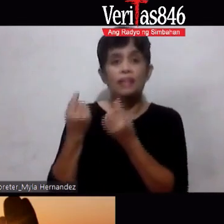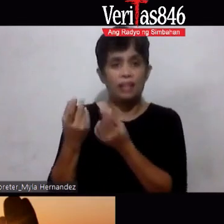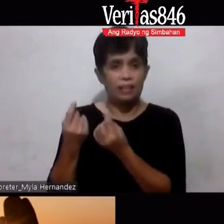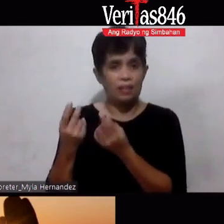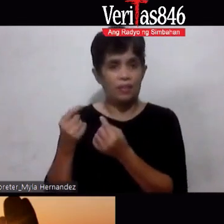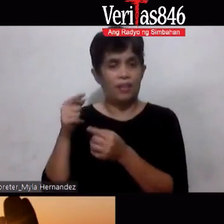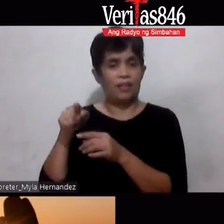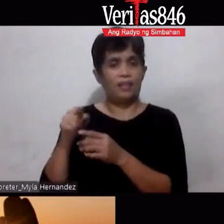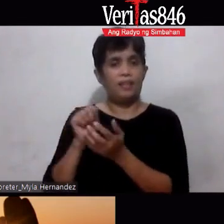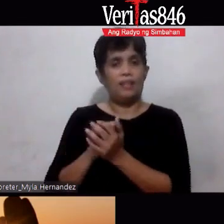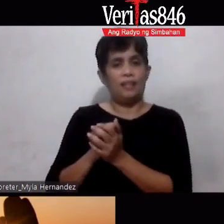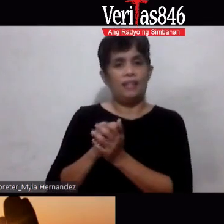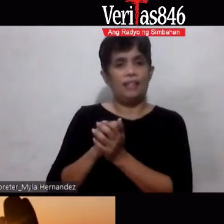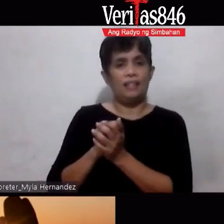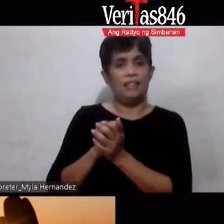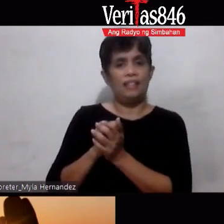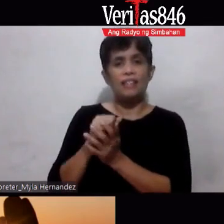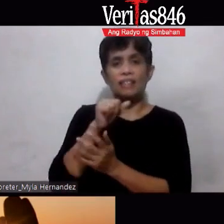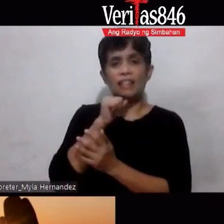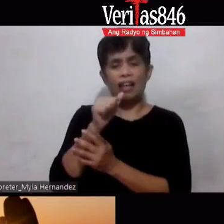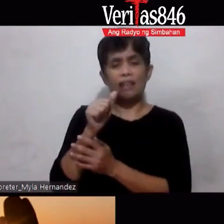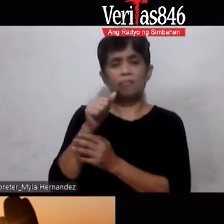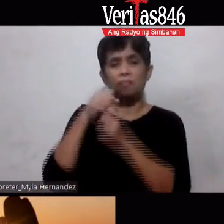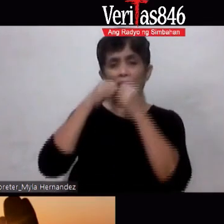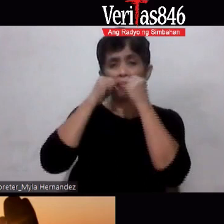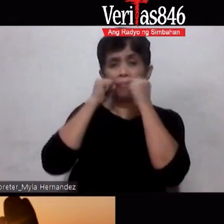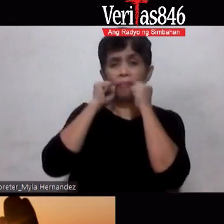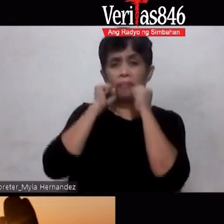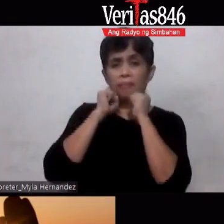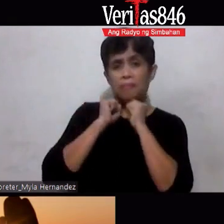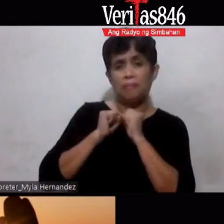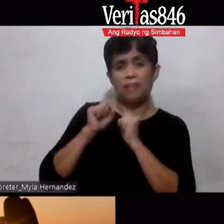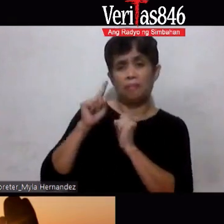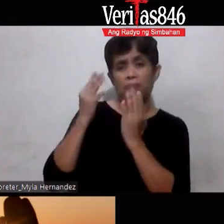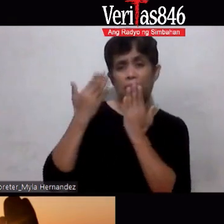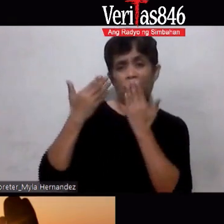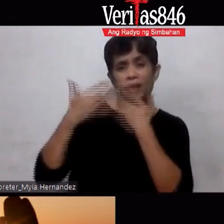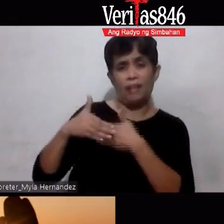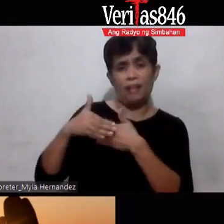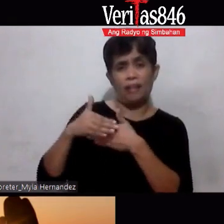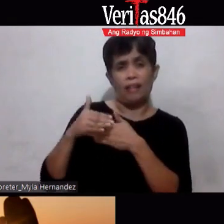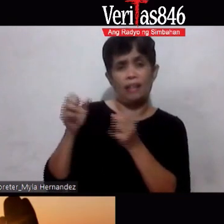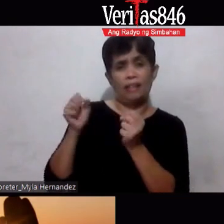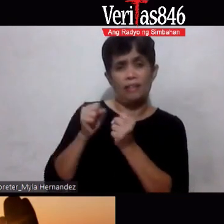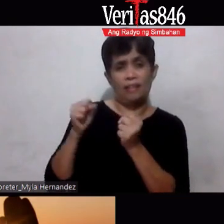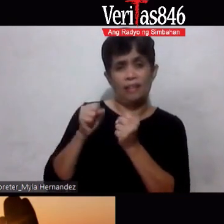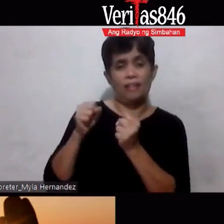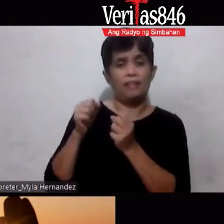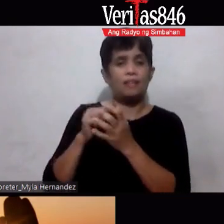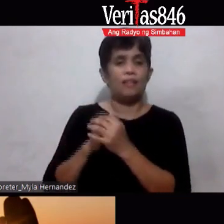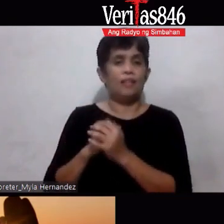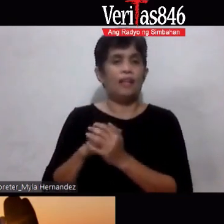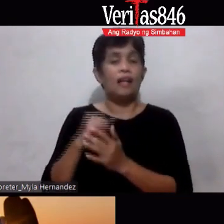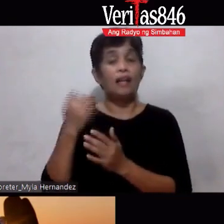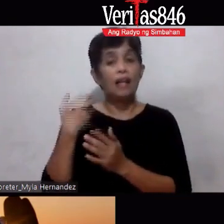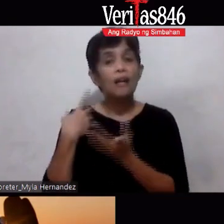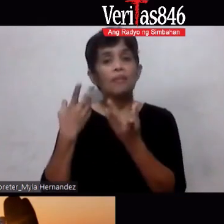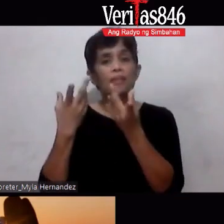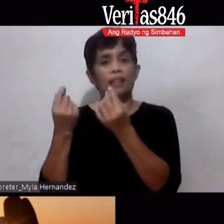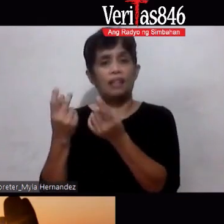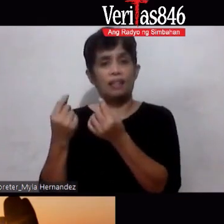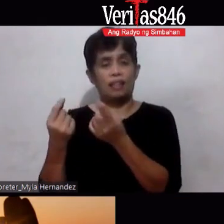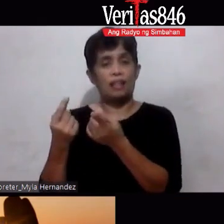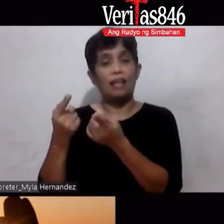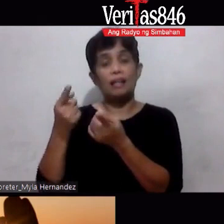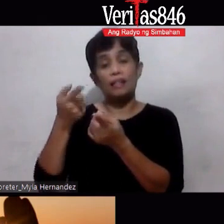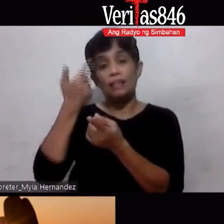hindi hindi hindi malungkot sa isang madilim masikip na sulok dyan may ginagawa kasi may